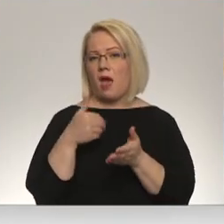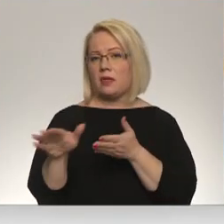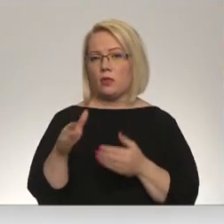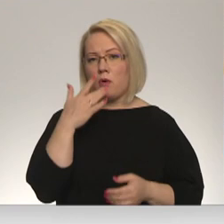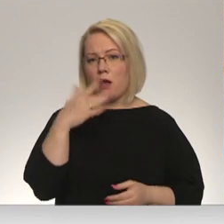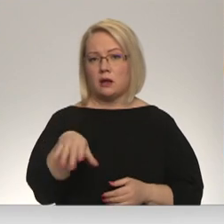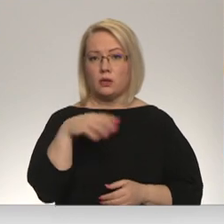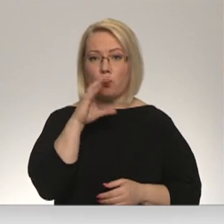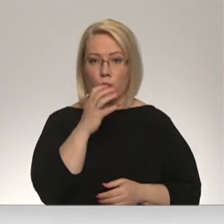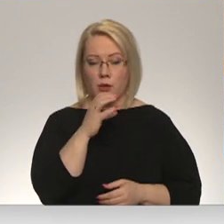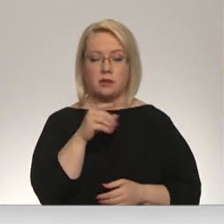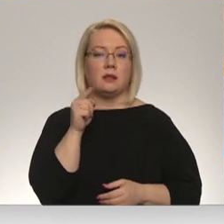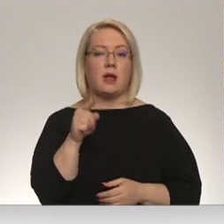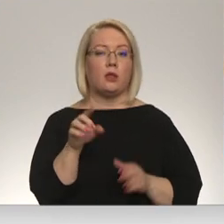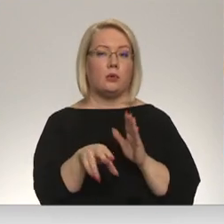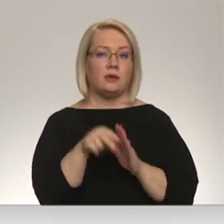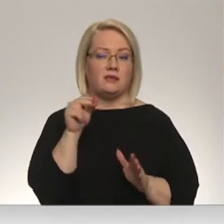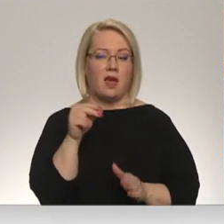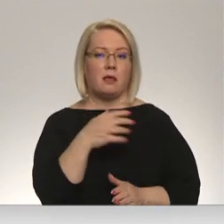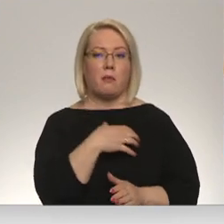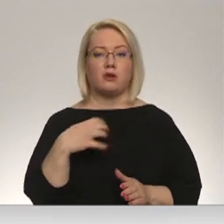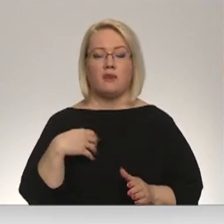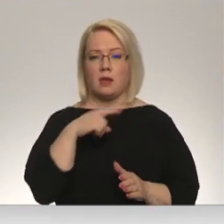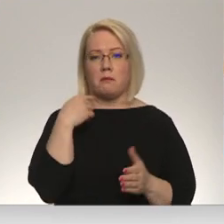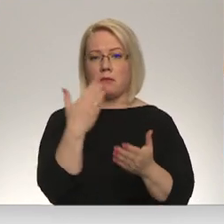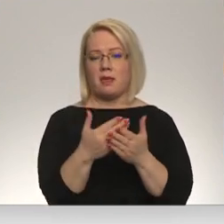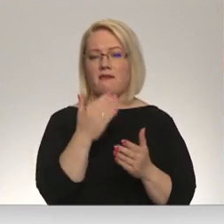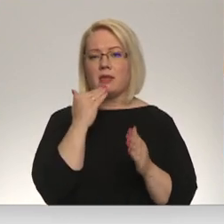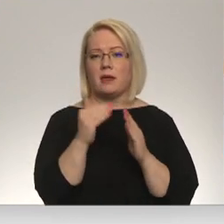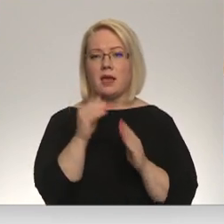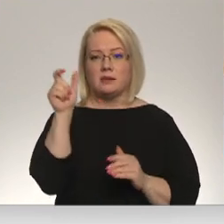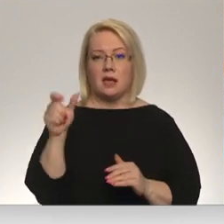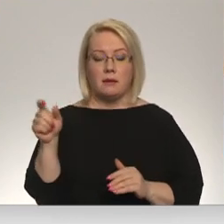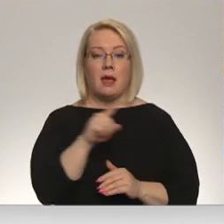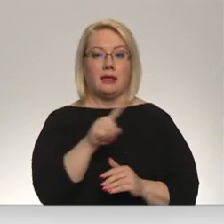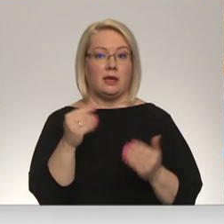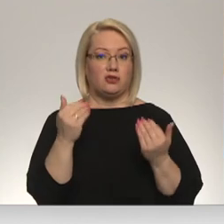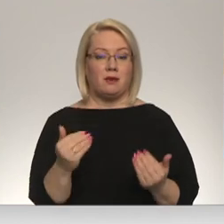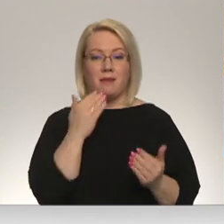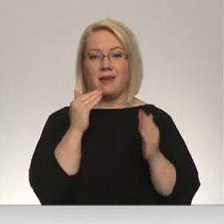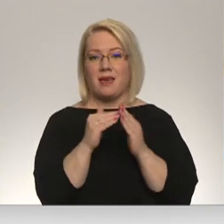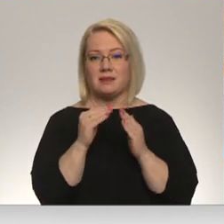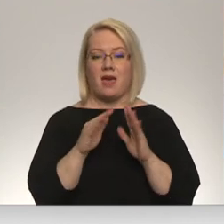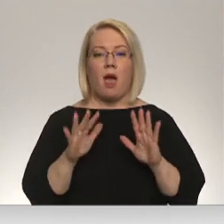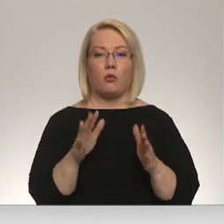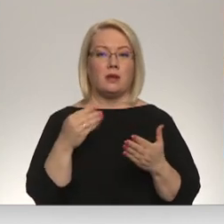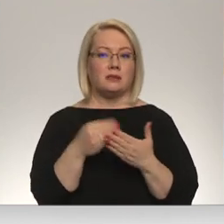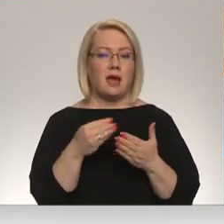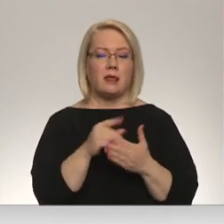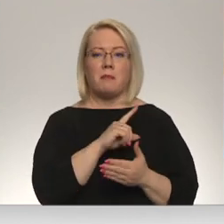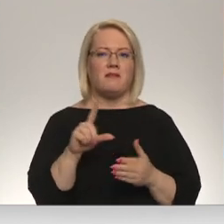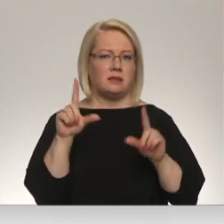no karstā ūdens. Šādi izvēle pašvaldība vēlas piedāvāt rēzekniešiem. Līdz šim rēzeknē apkuras tarifs bija viens no